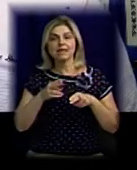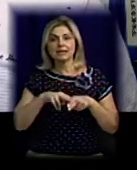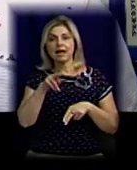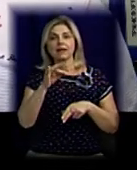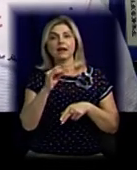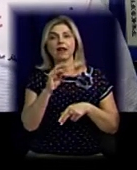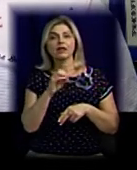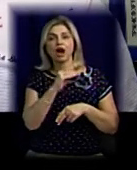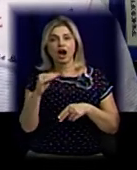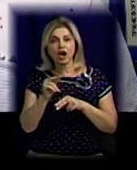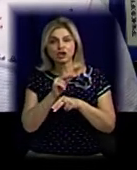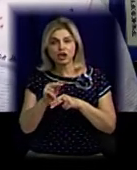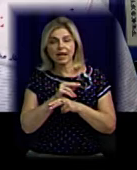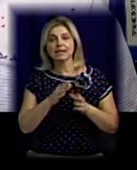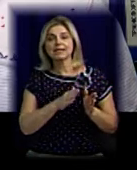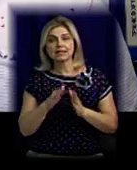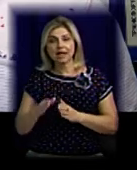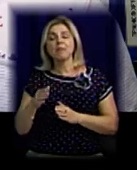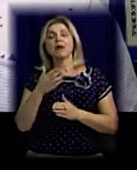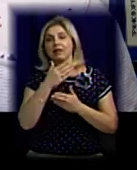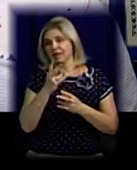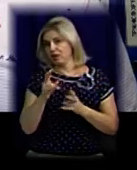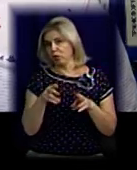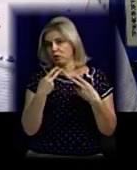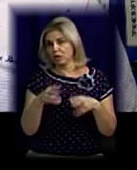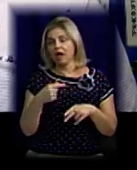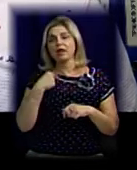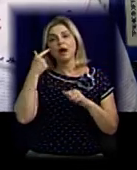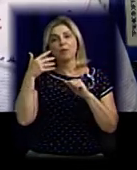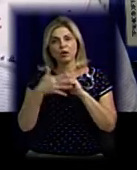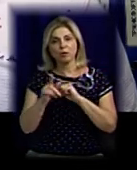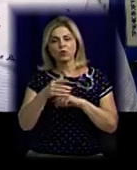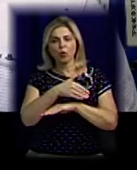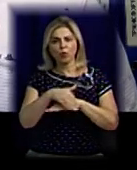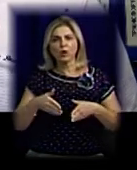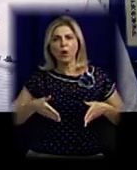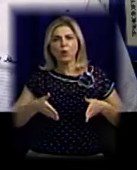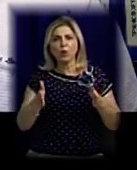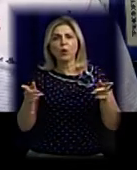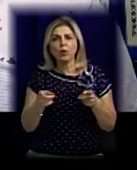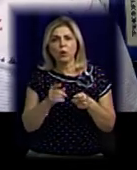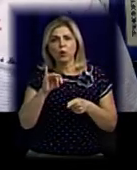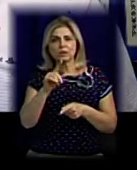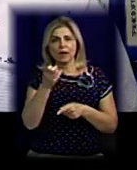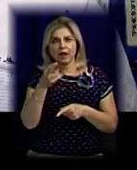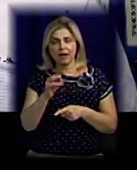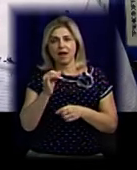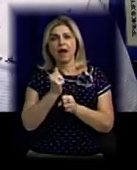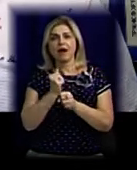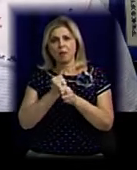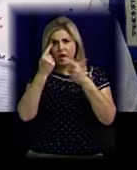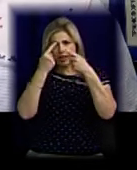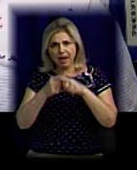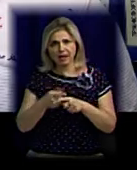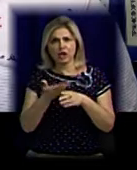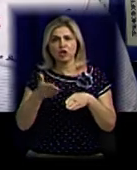їм не потрібна. Я розумію і жителів, оскільки вулиці вузькі на селищі Горького. Працює важка техніка. Звісно, розривають. Там